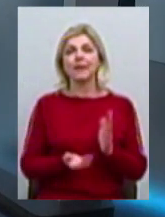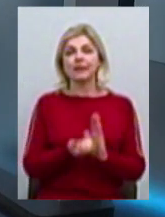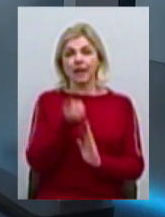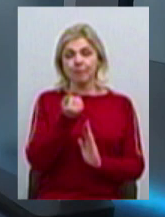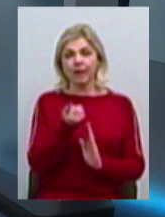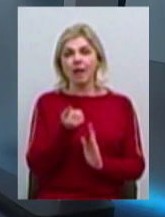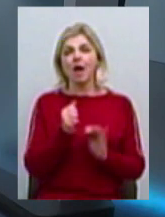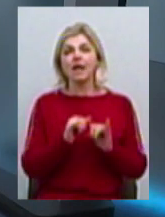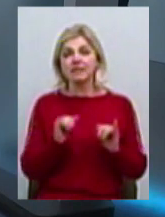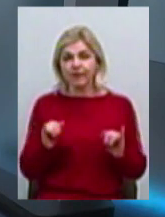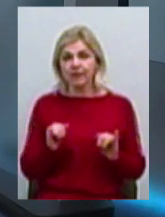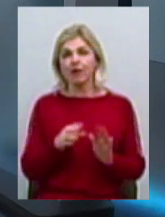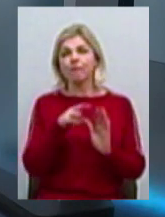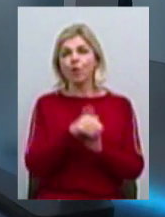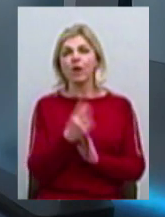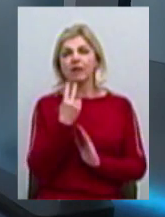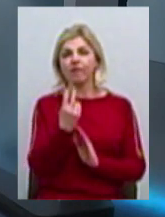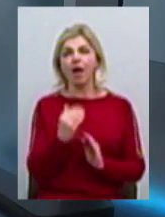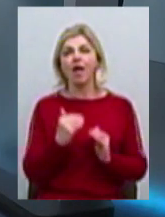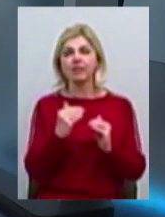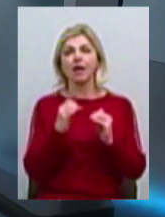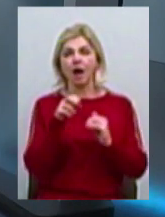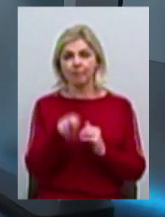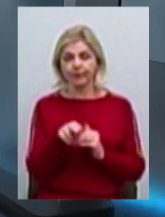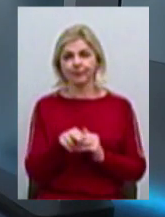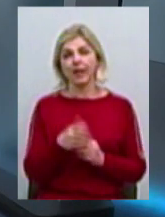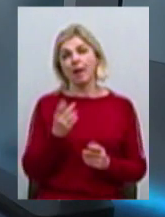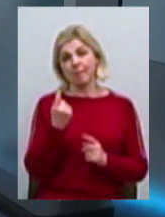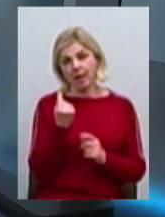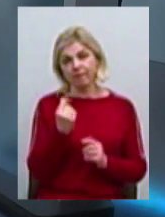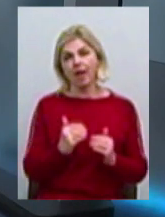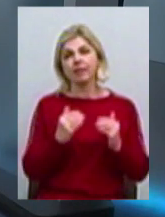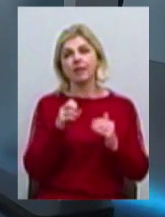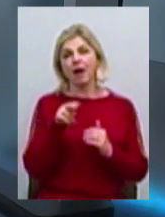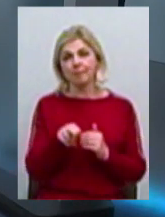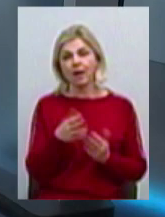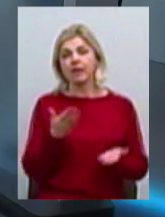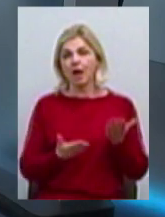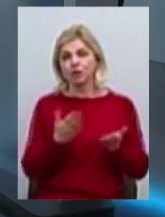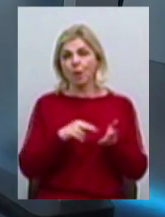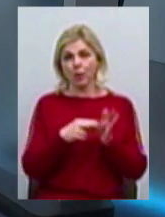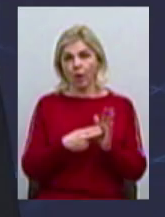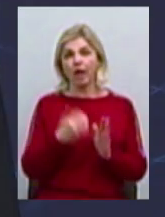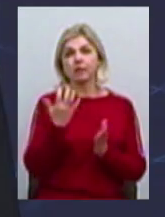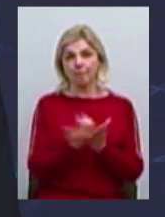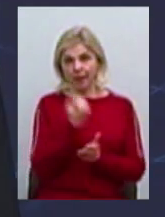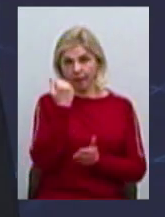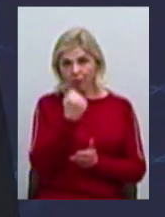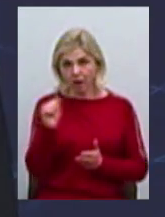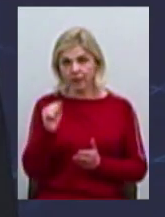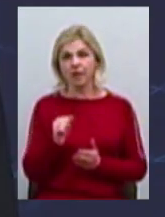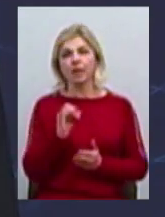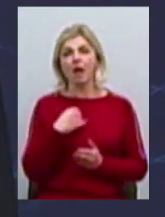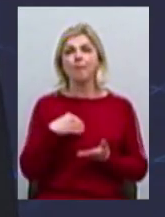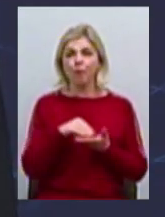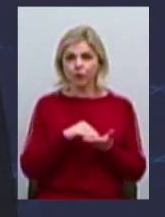передбачає двохетапну систему фінансування. На першому етапі, якщо проєкт перемагає, тому що я підкреслюю,